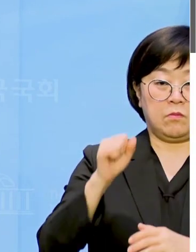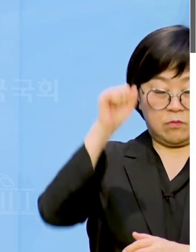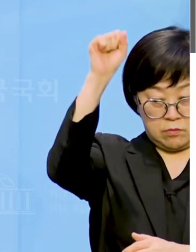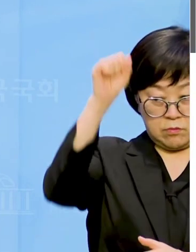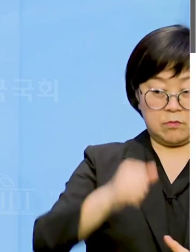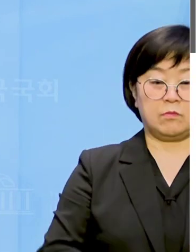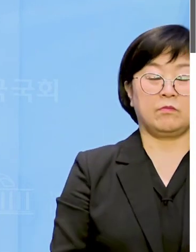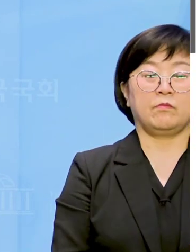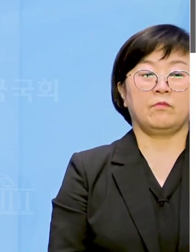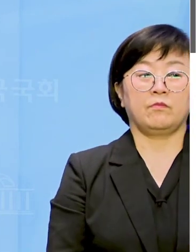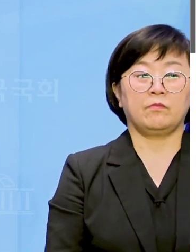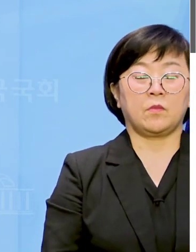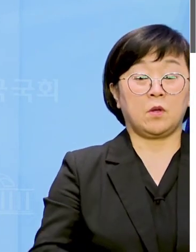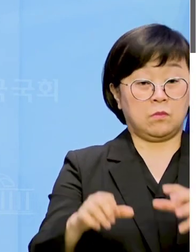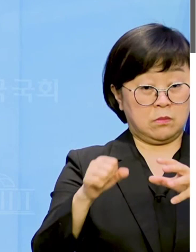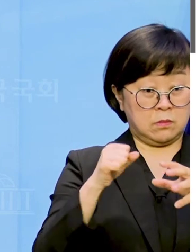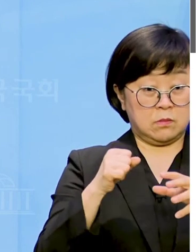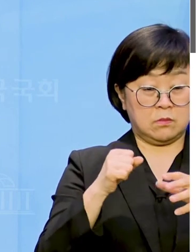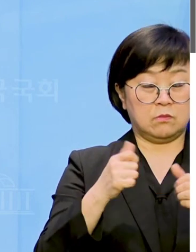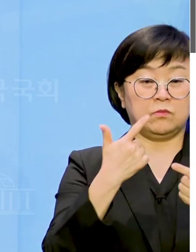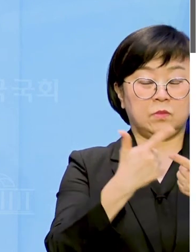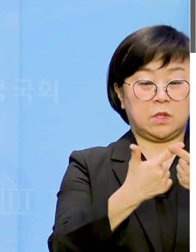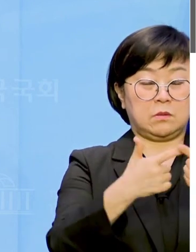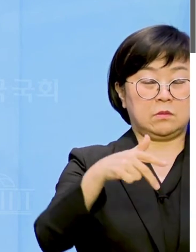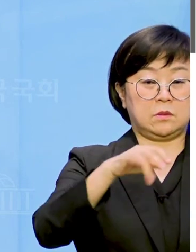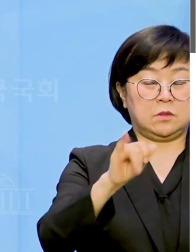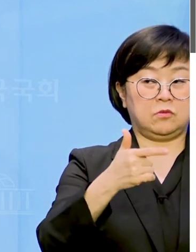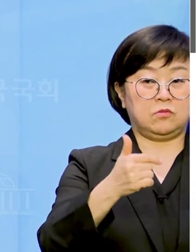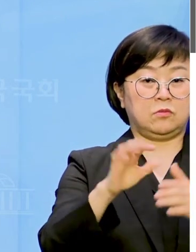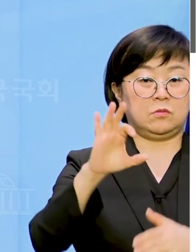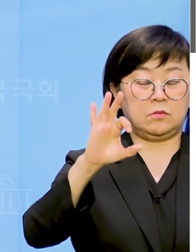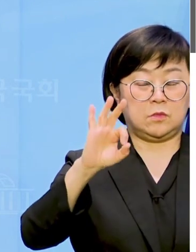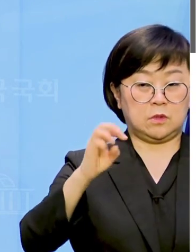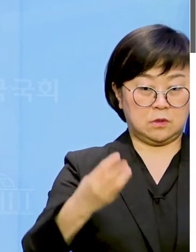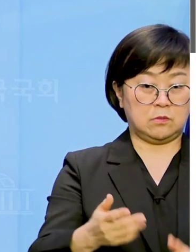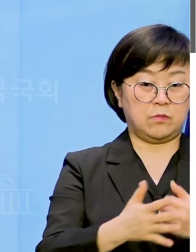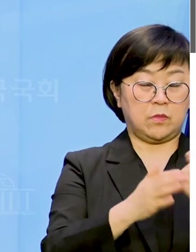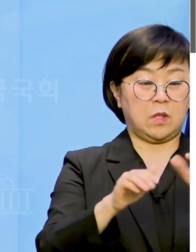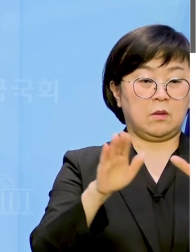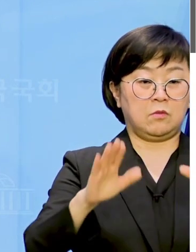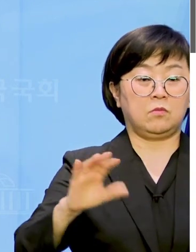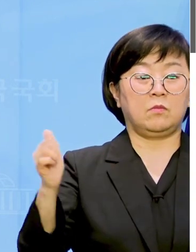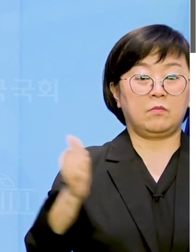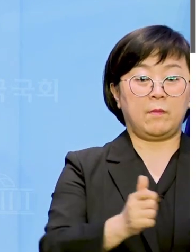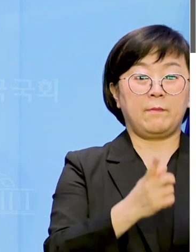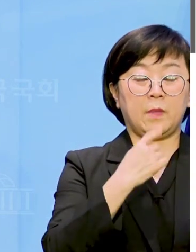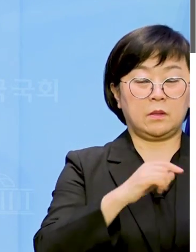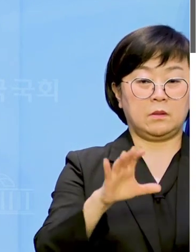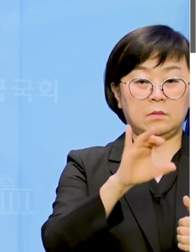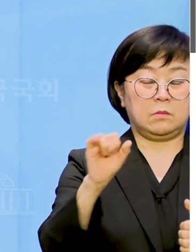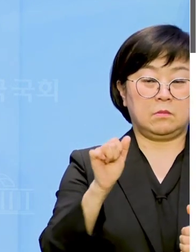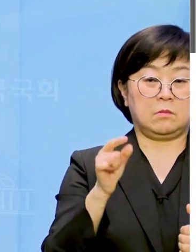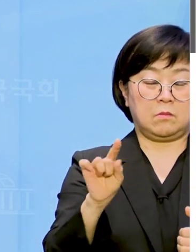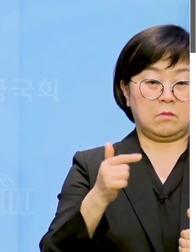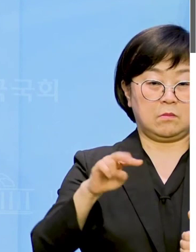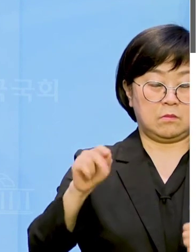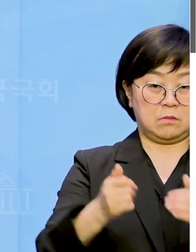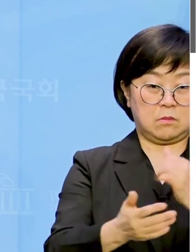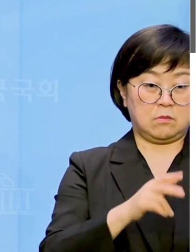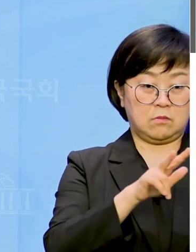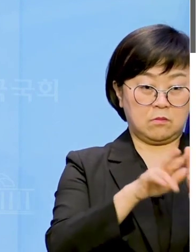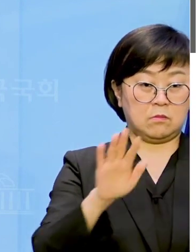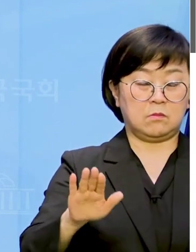규탄하며 국민의힘 부산진국을 현역 의원이기도 한 이헌승 예비후보는